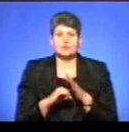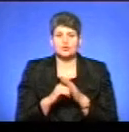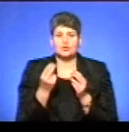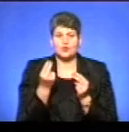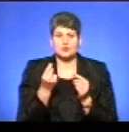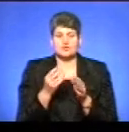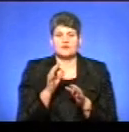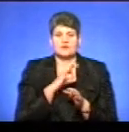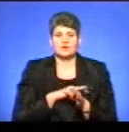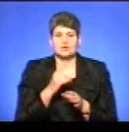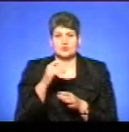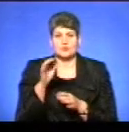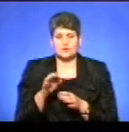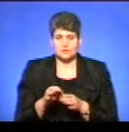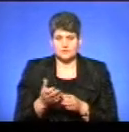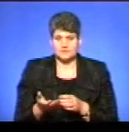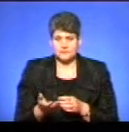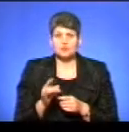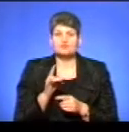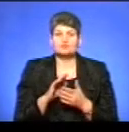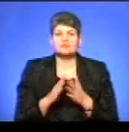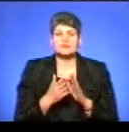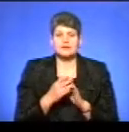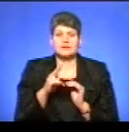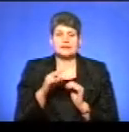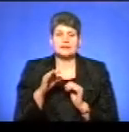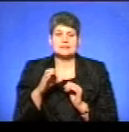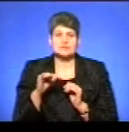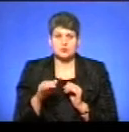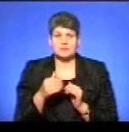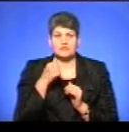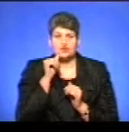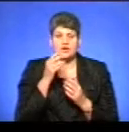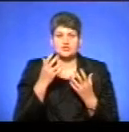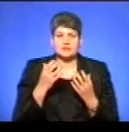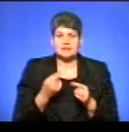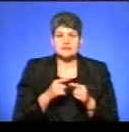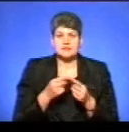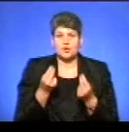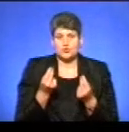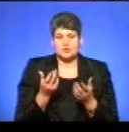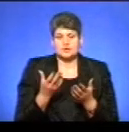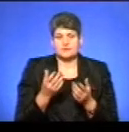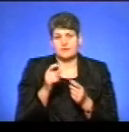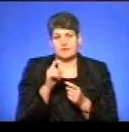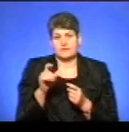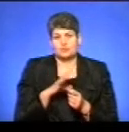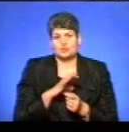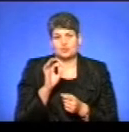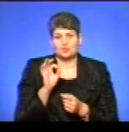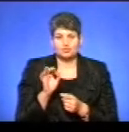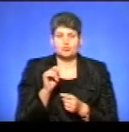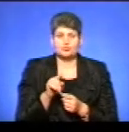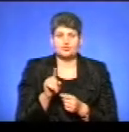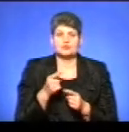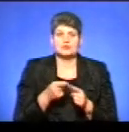гроші використані. Чому станом на листопад, вчорашній день ці гроші в графії стояли нуль? Для